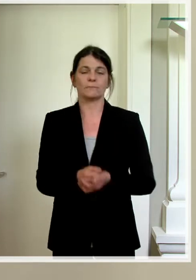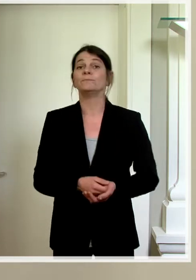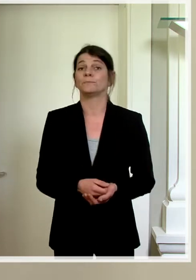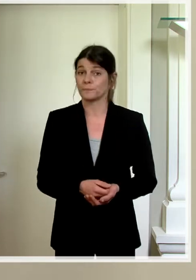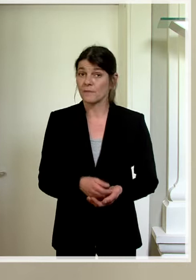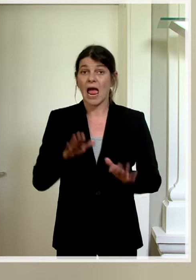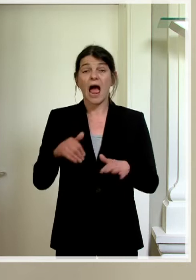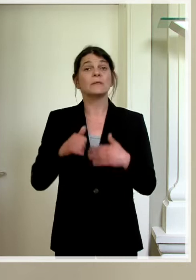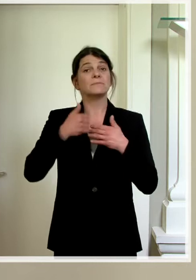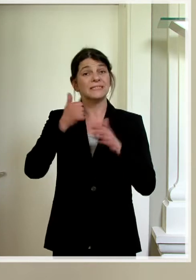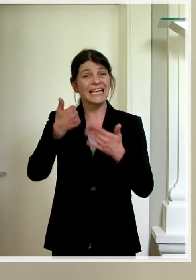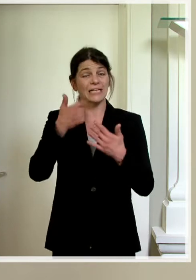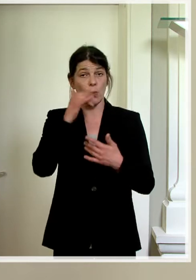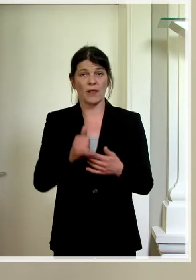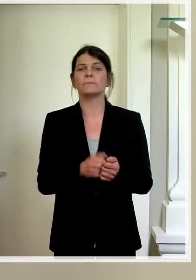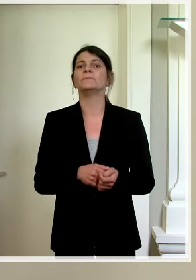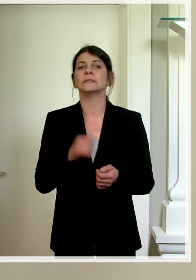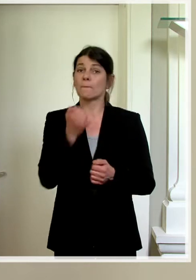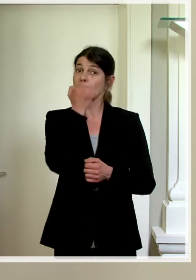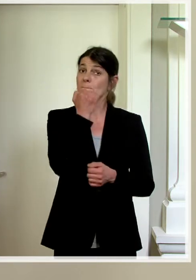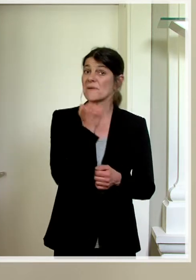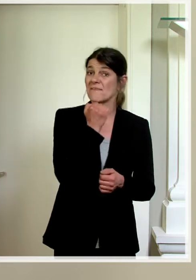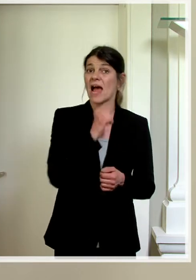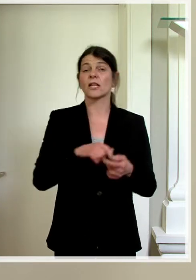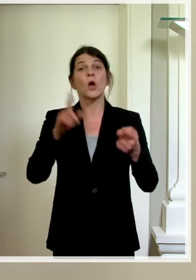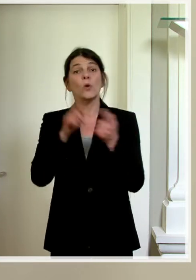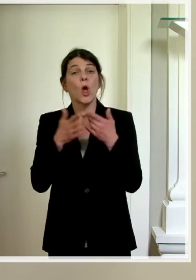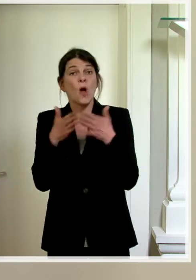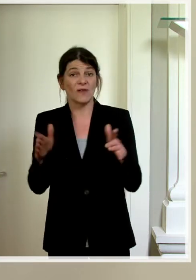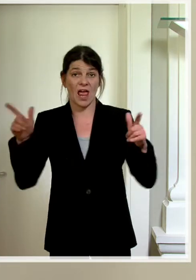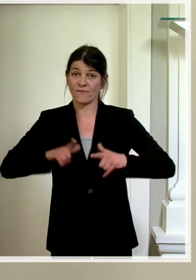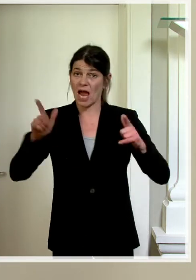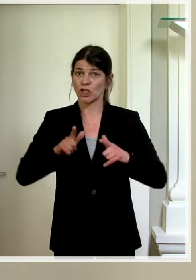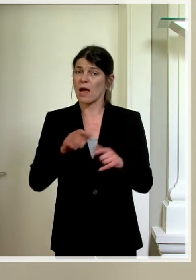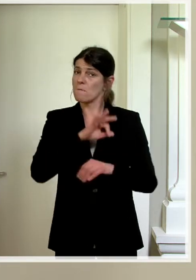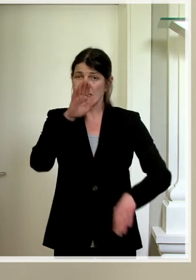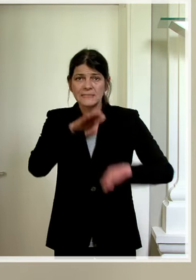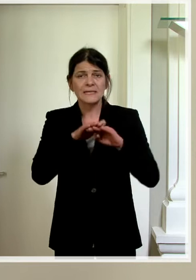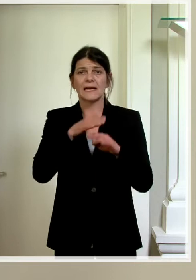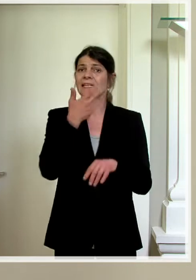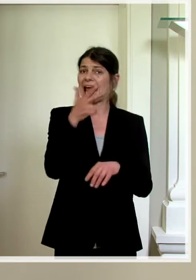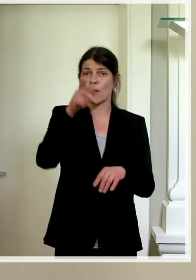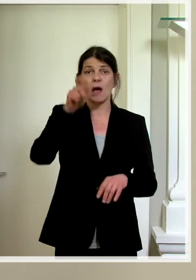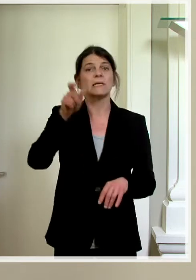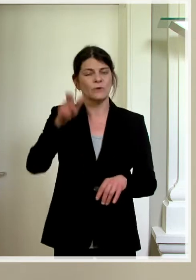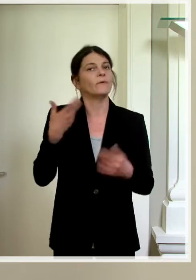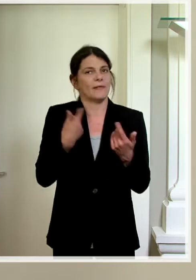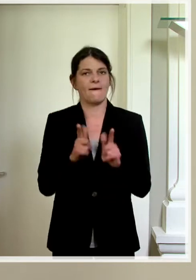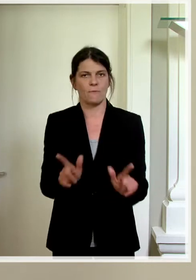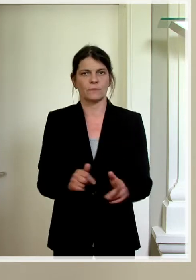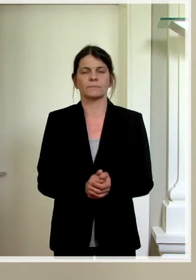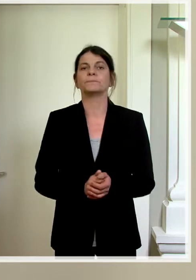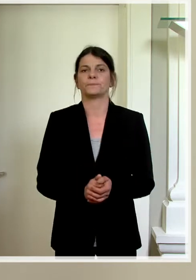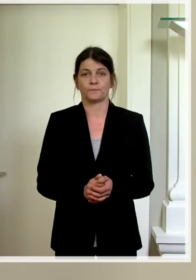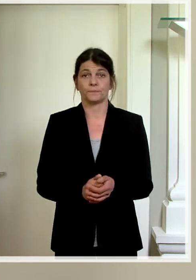6. Juni sind private und öffentliche Veranstaltungen mit bis zu 300 Personen erlaubt.